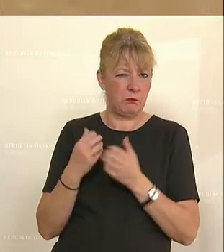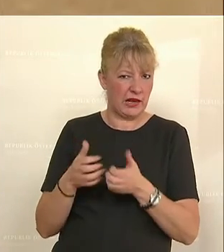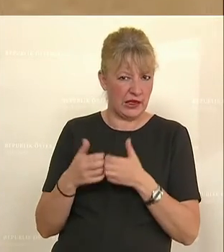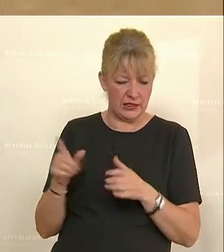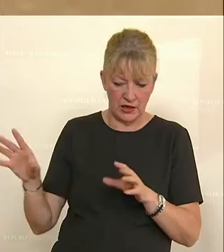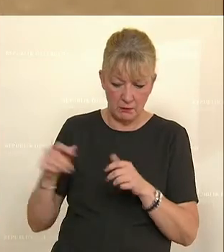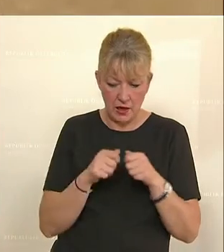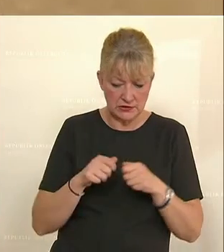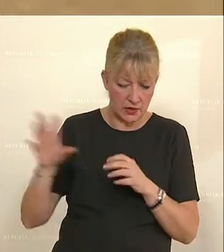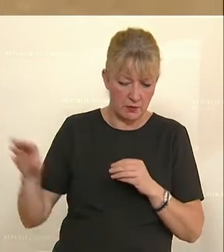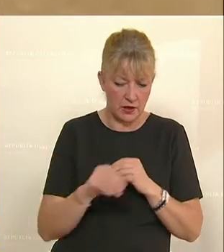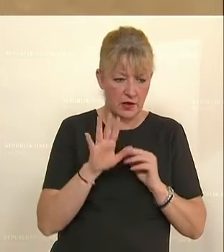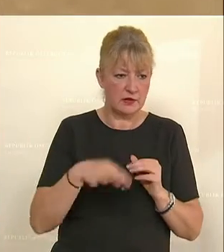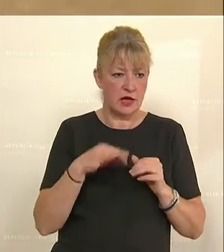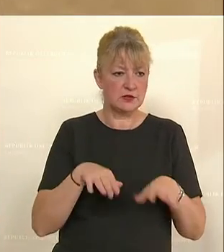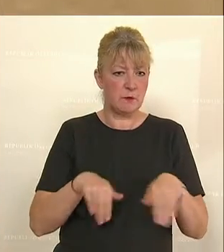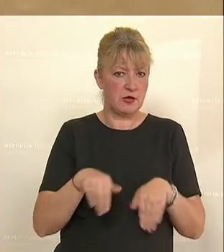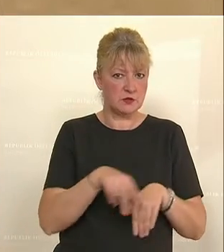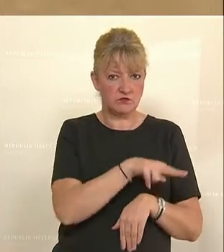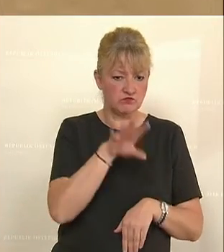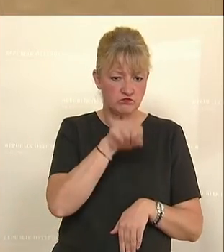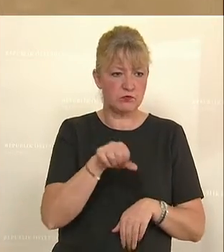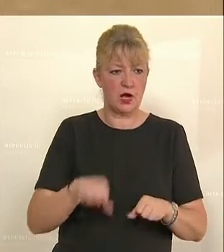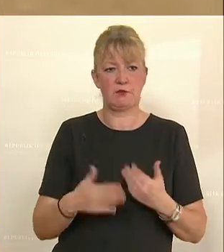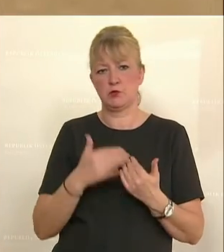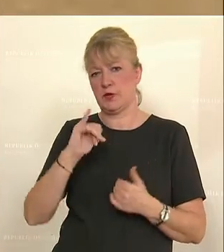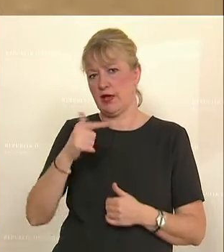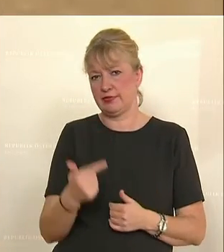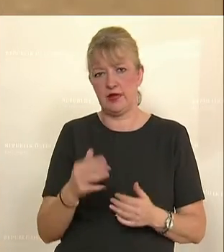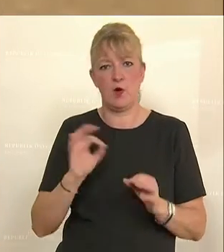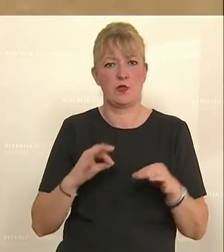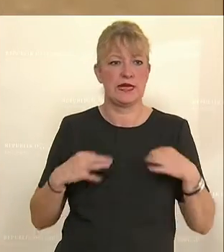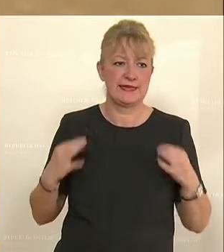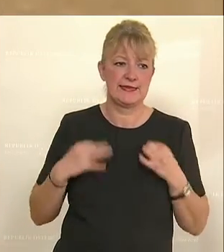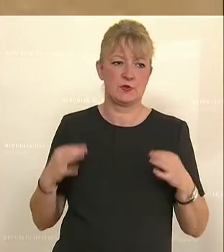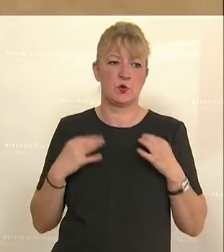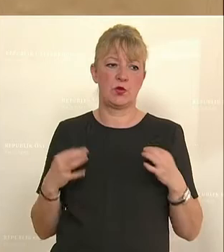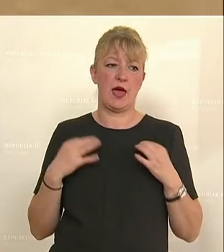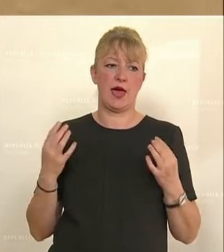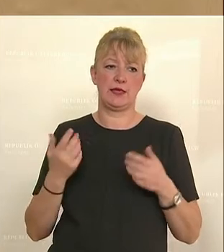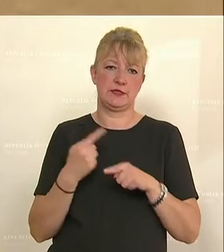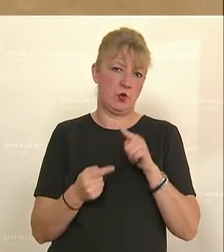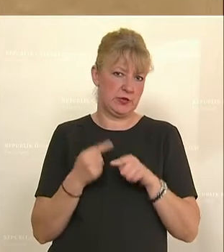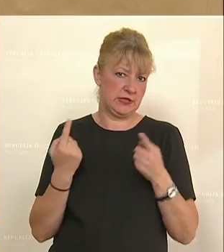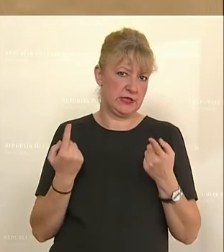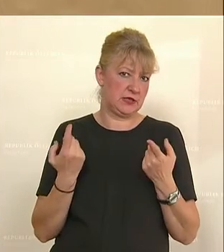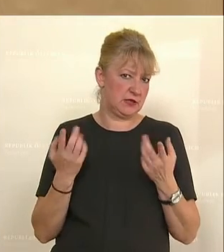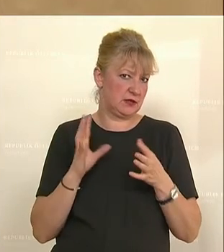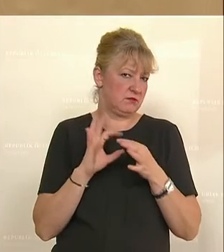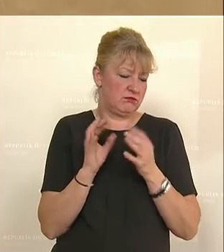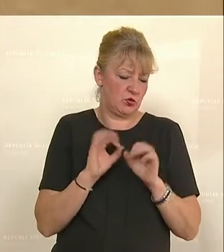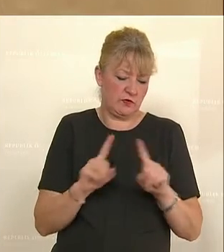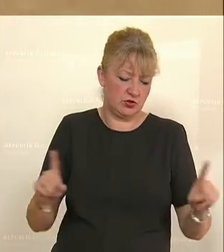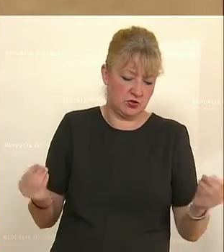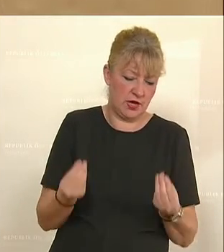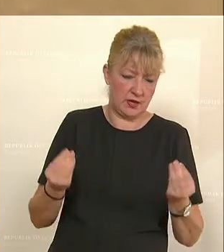ableiten kann in den einzelnen Ressorts, was IT betrifft, was die Gesundheitspolitik betrifft und auch vieles andere.